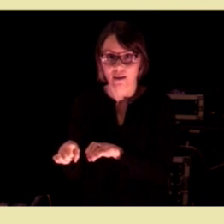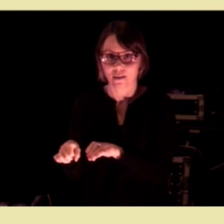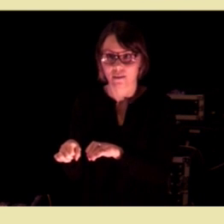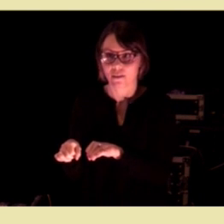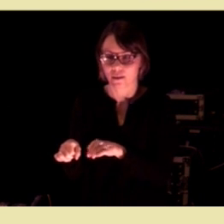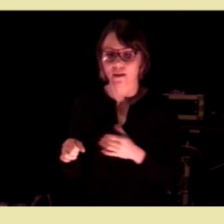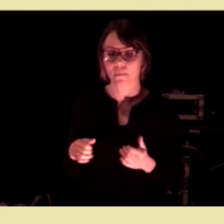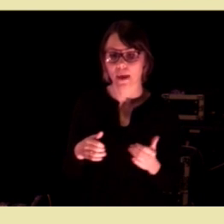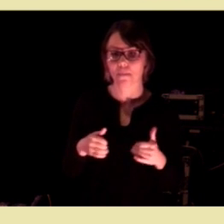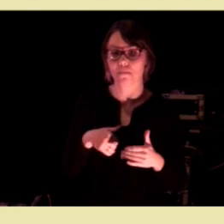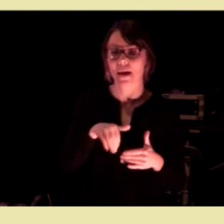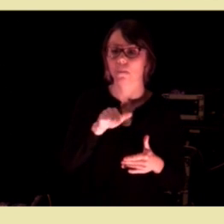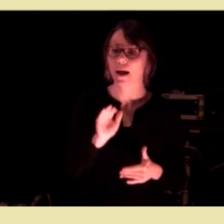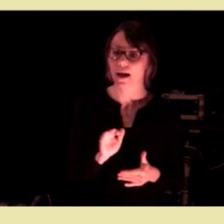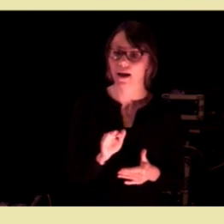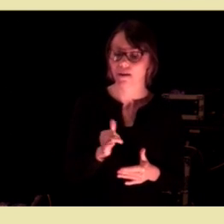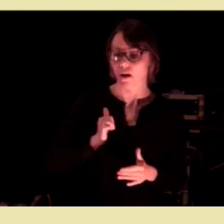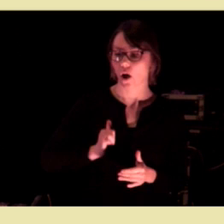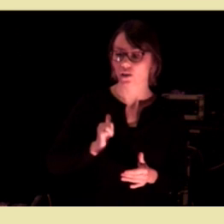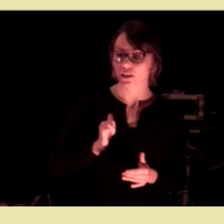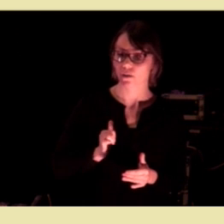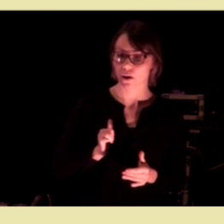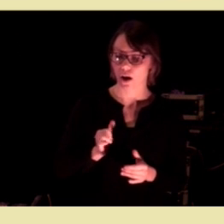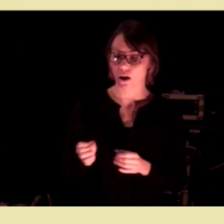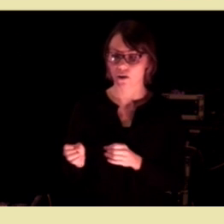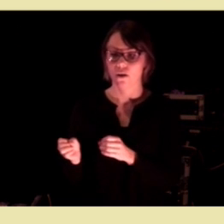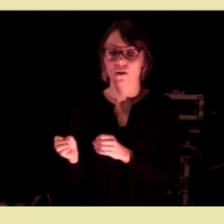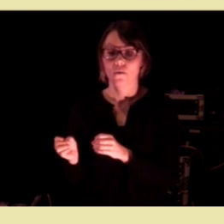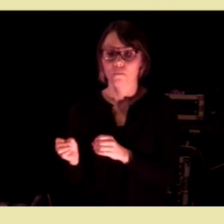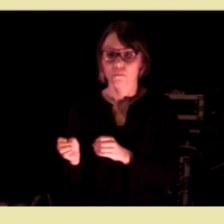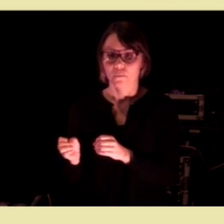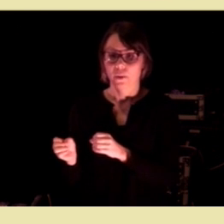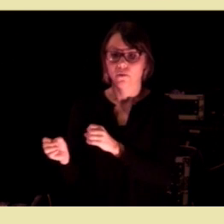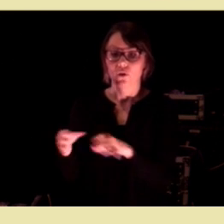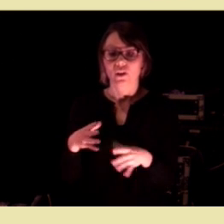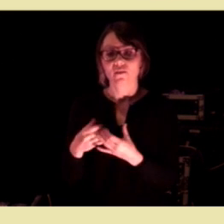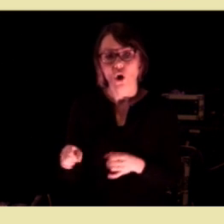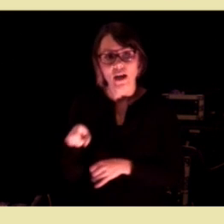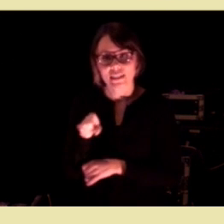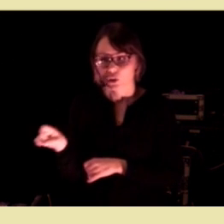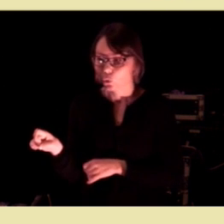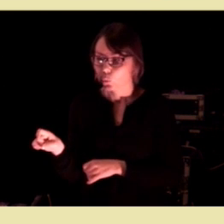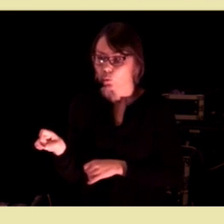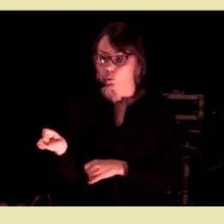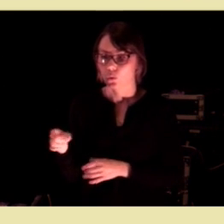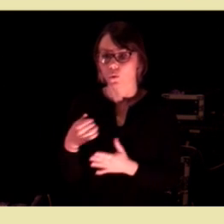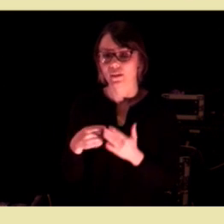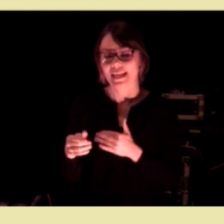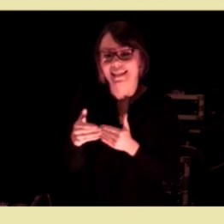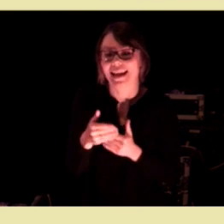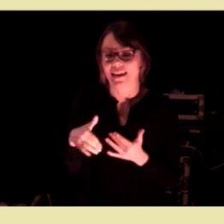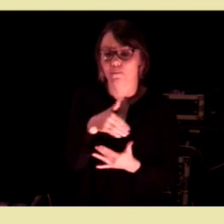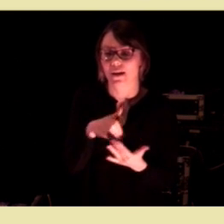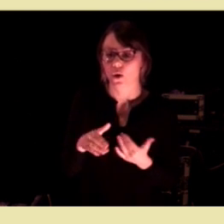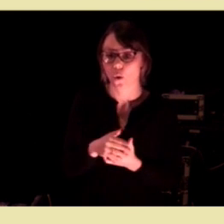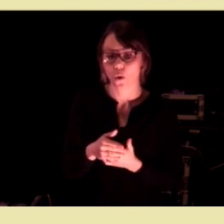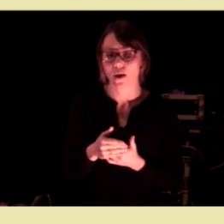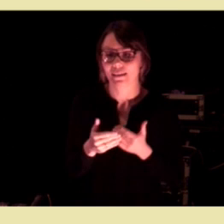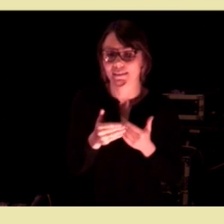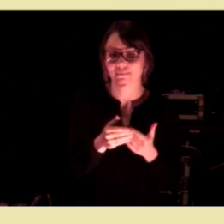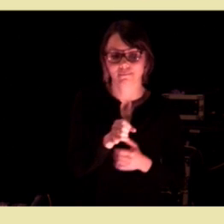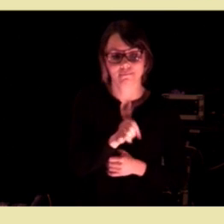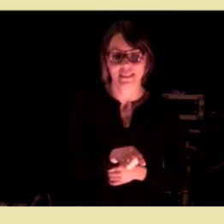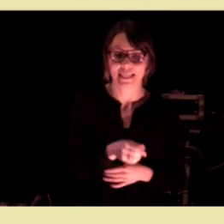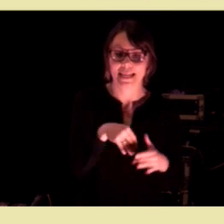slett ved at mer og mer av ansvaret er flyttet fra institusjonen og til nærmiljøet, til